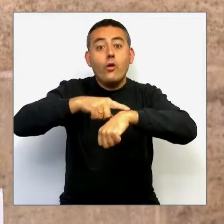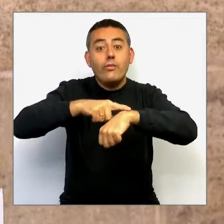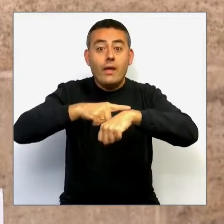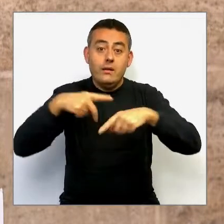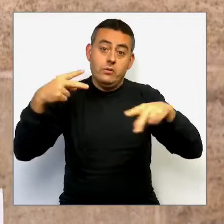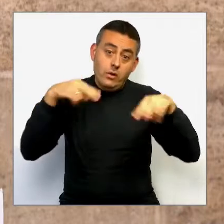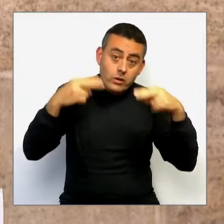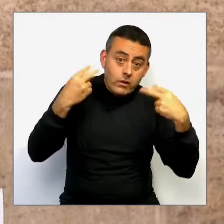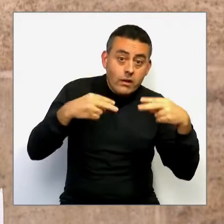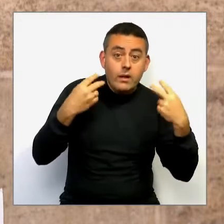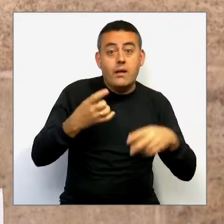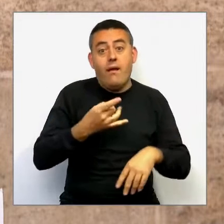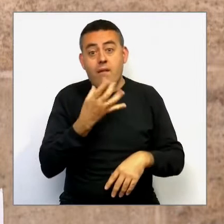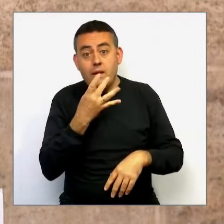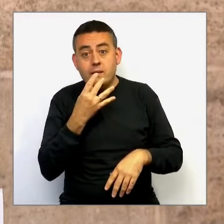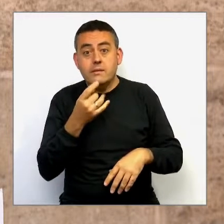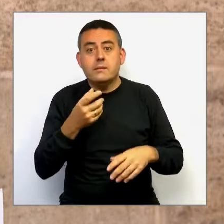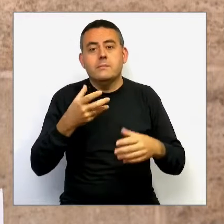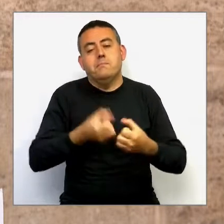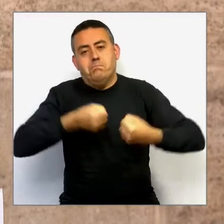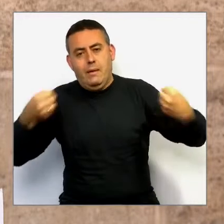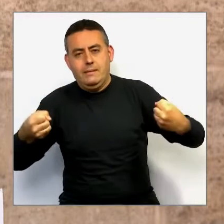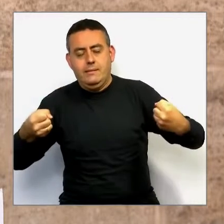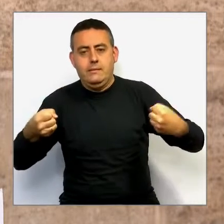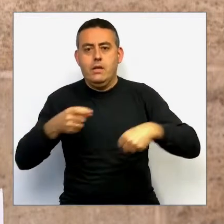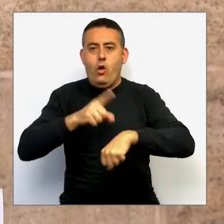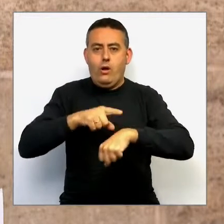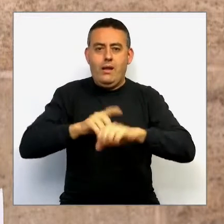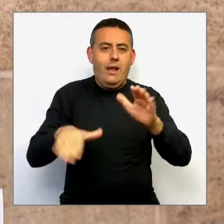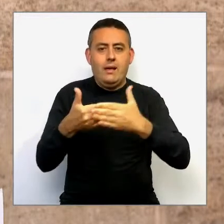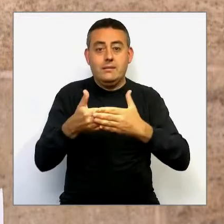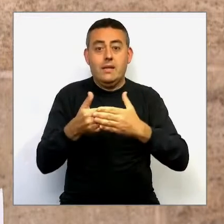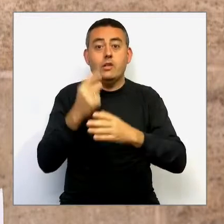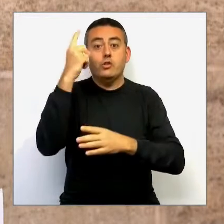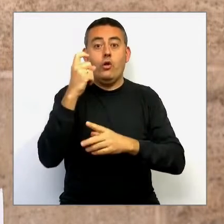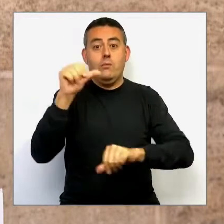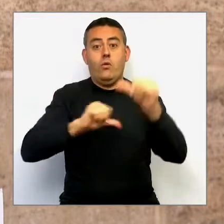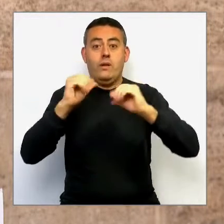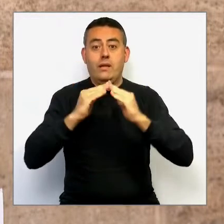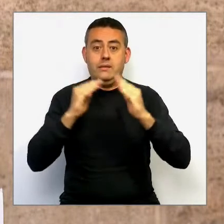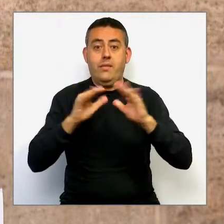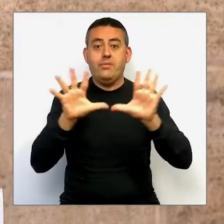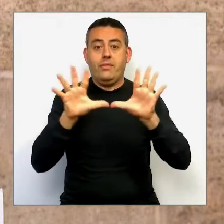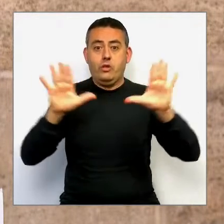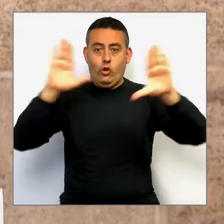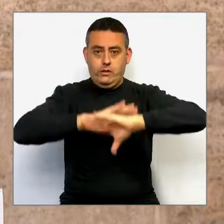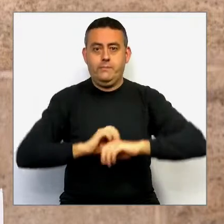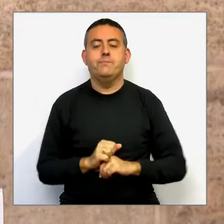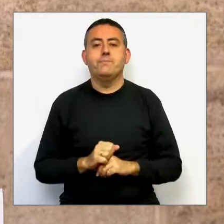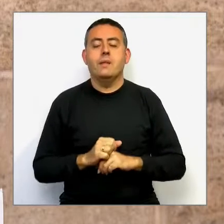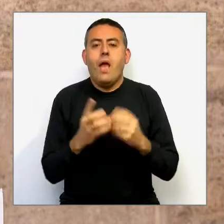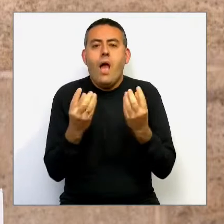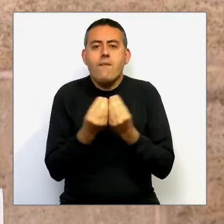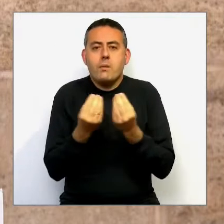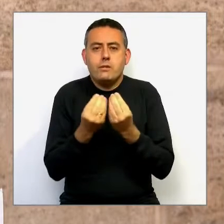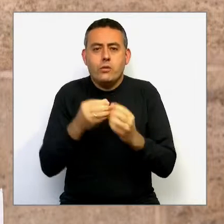i la restauració fins al toc de queda establert a les 10 de la nit. Els aforaments continuaran com ara, el 100